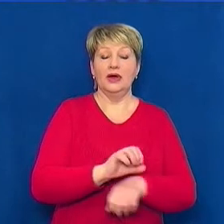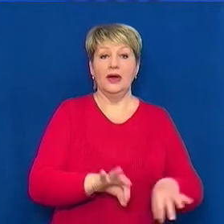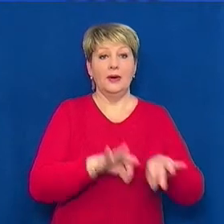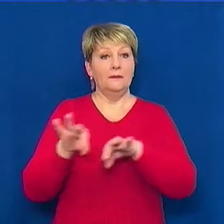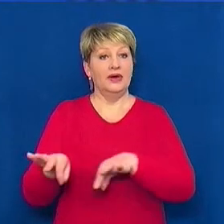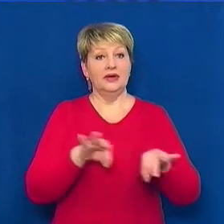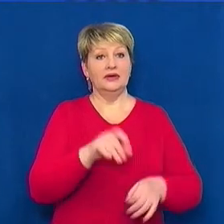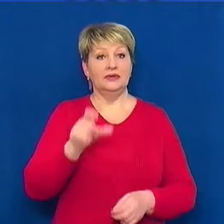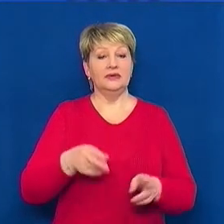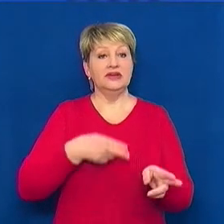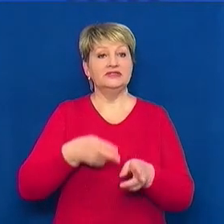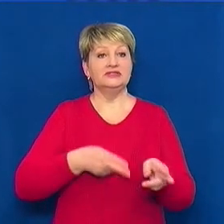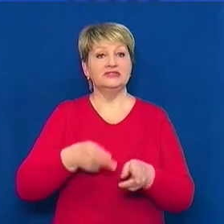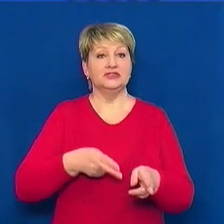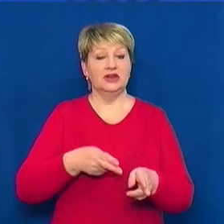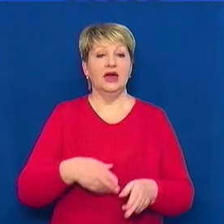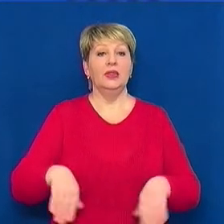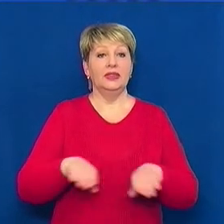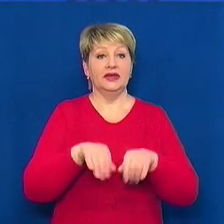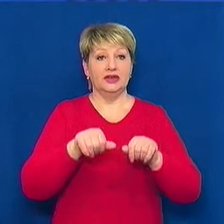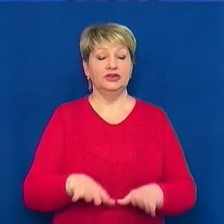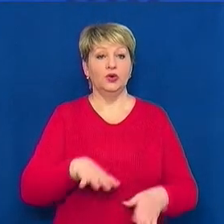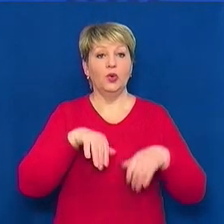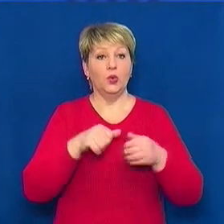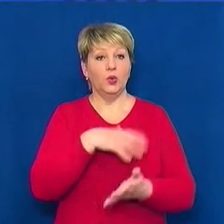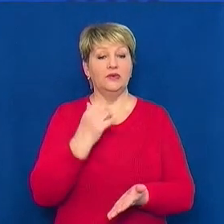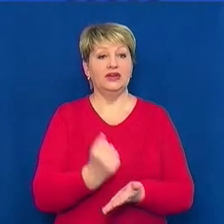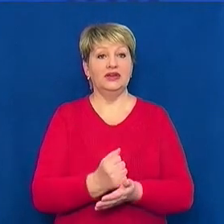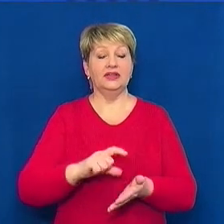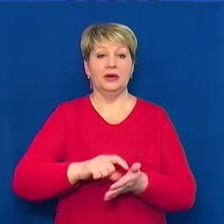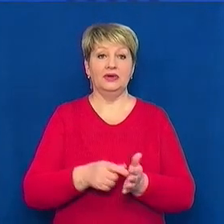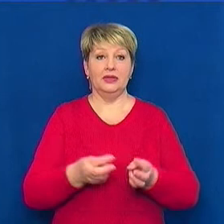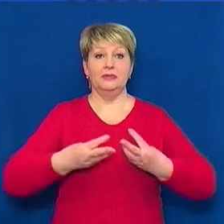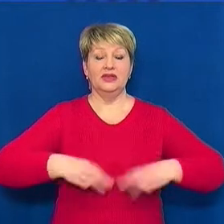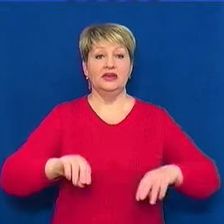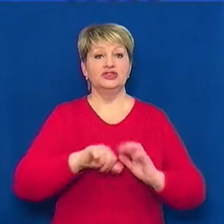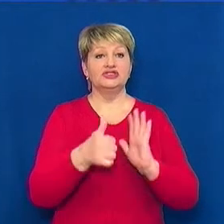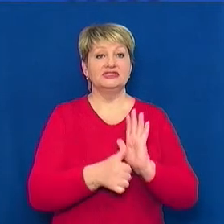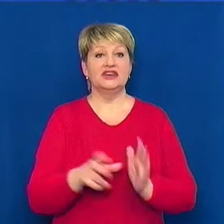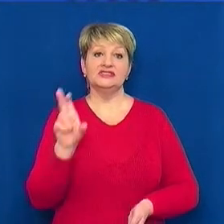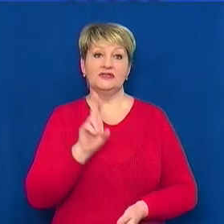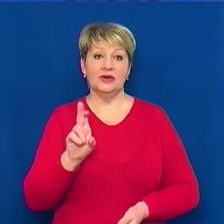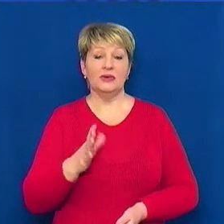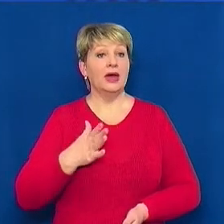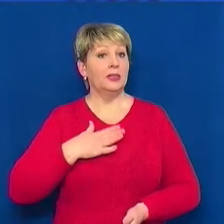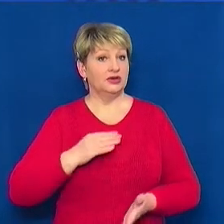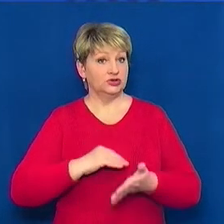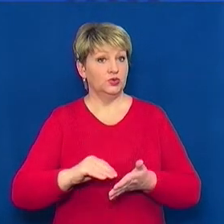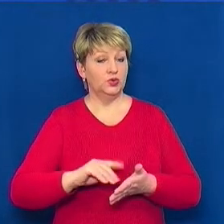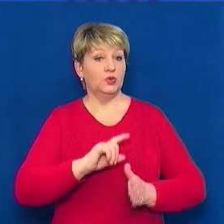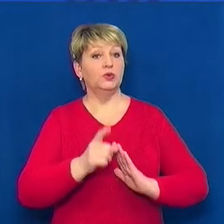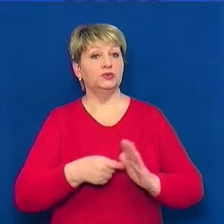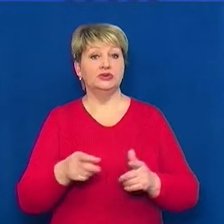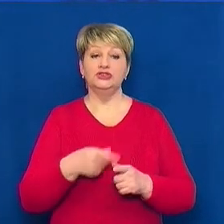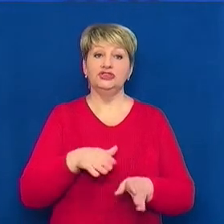пасажирів залізничним транспортом. Таке рішення ухвалив Кабінет міністрів під час засідання 16 березня. Наша Дар'я Шевченко дізнавалась, чи